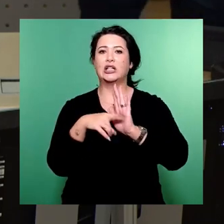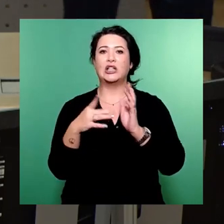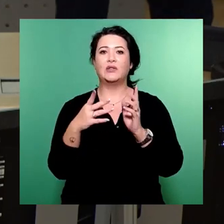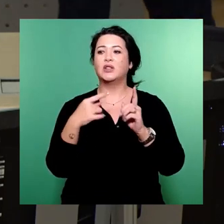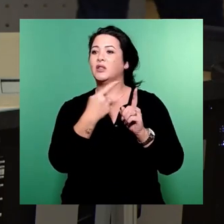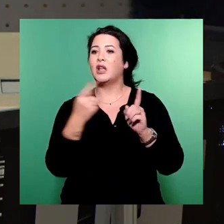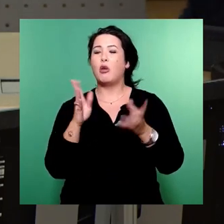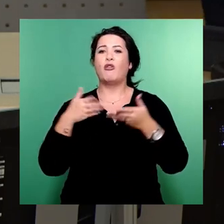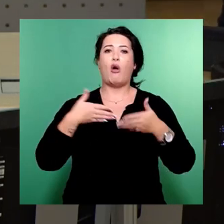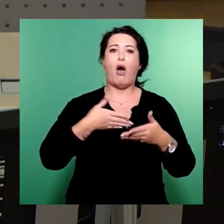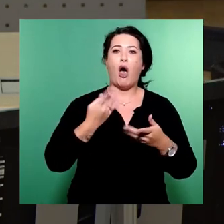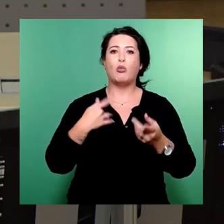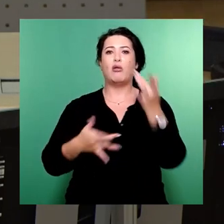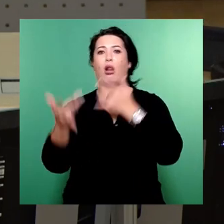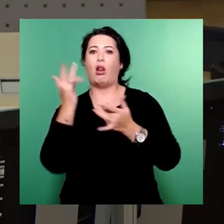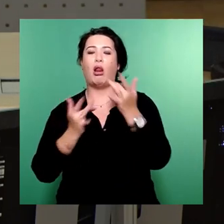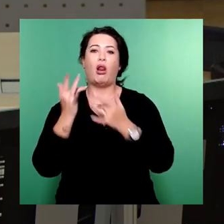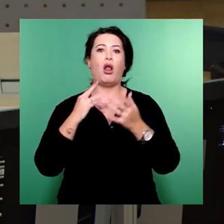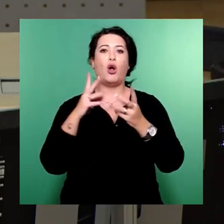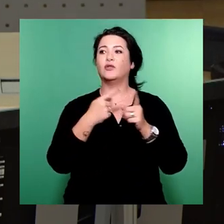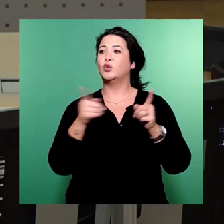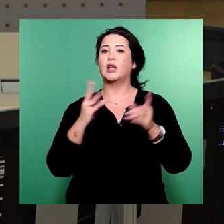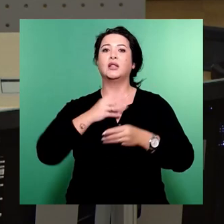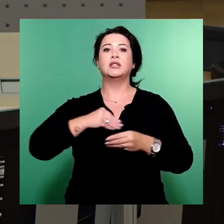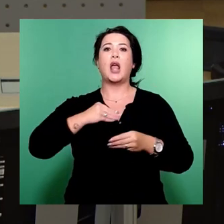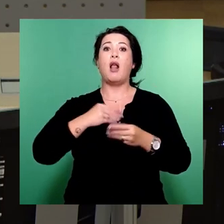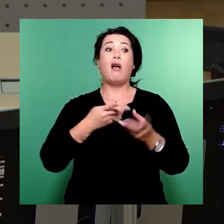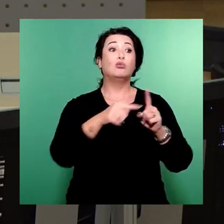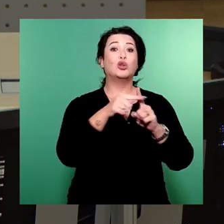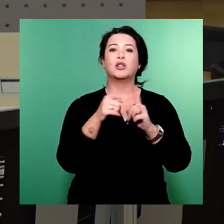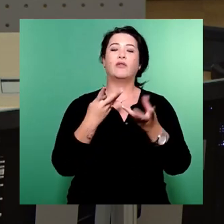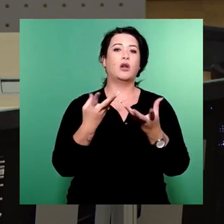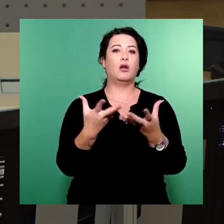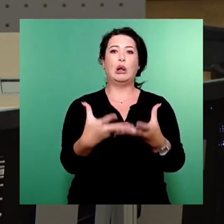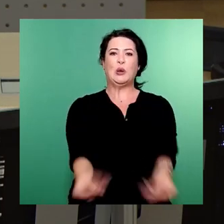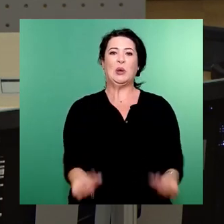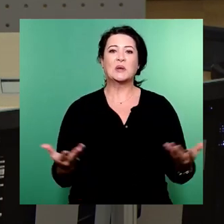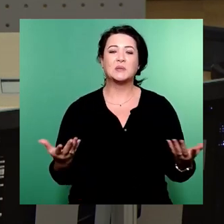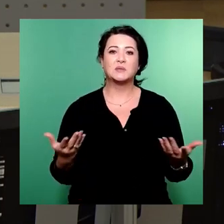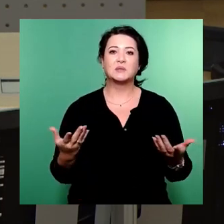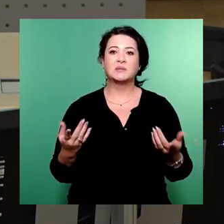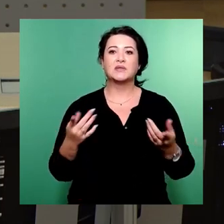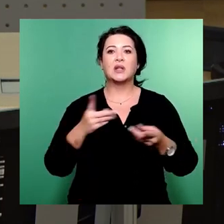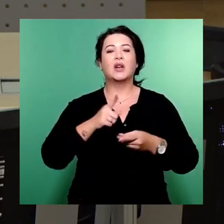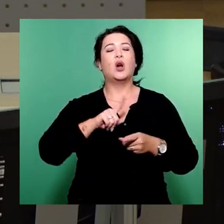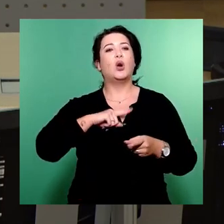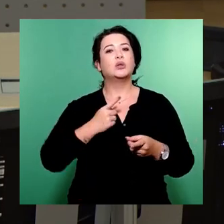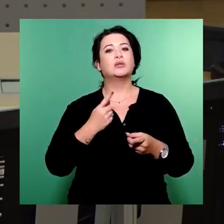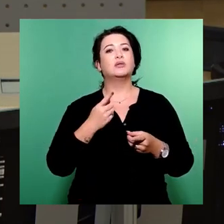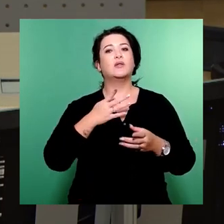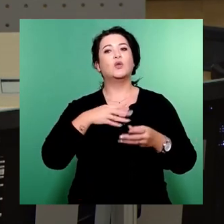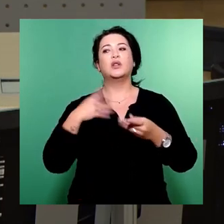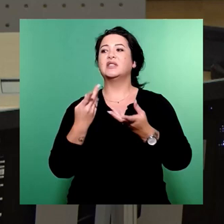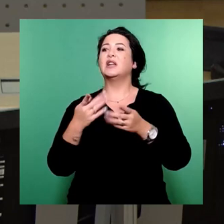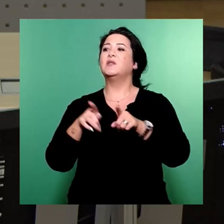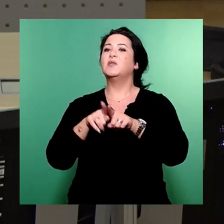beleidigend für jede gut geartete Seele. Dumpf und harmonielos, wie die Scherben eines weggeworfenen Gefäßes.